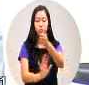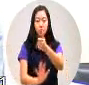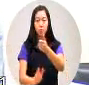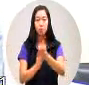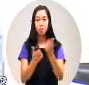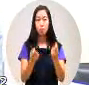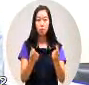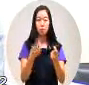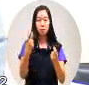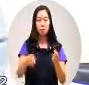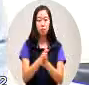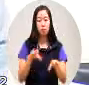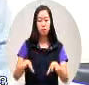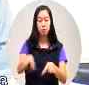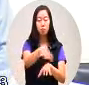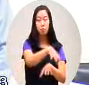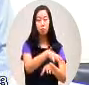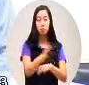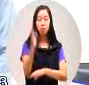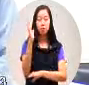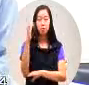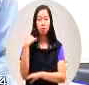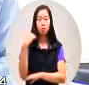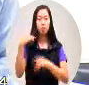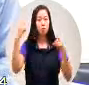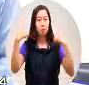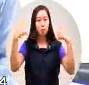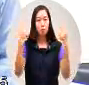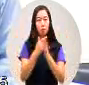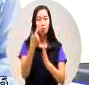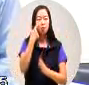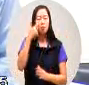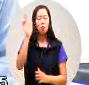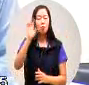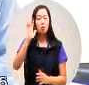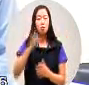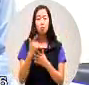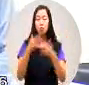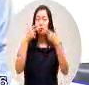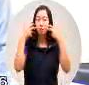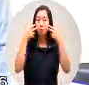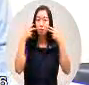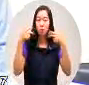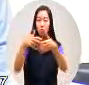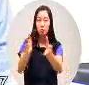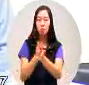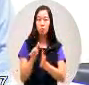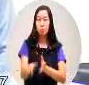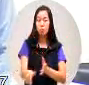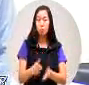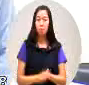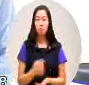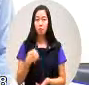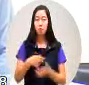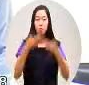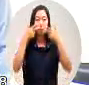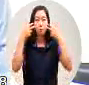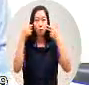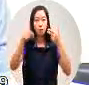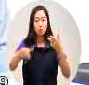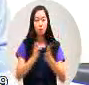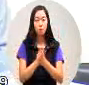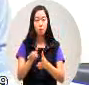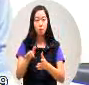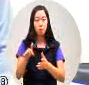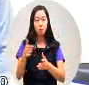还有我们地方的政府常常忽略到原住民主基本法那么原住民主基本法呢